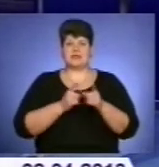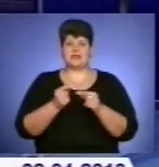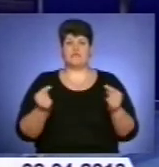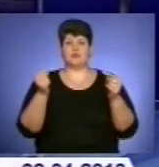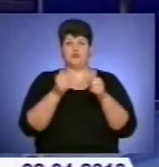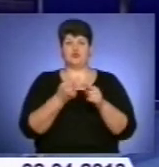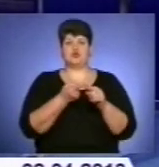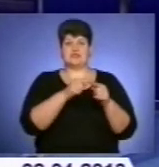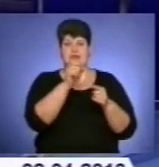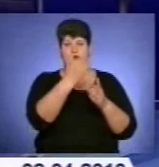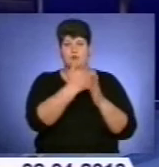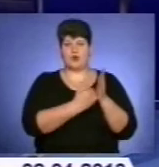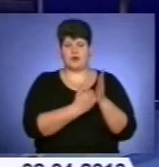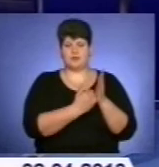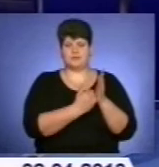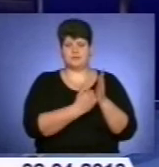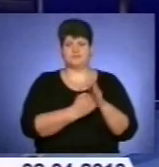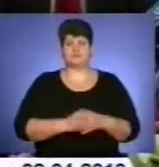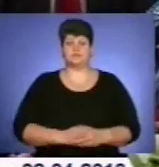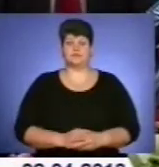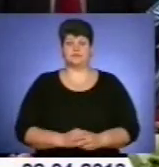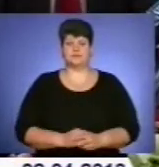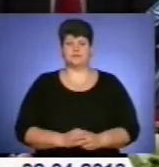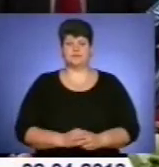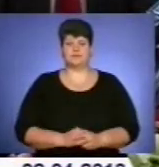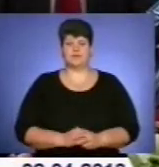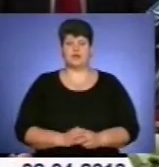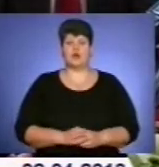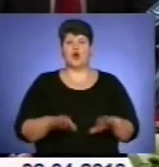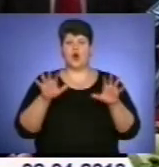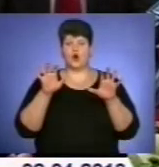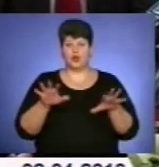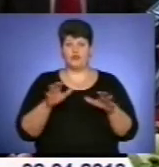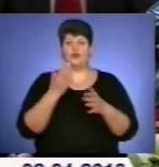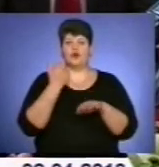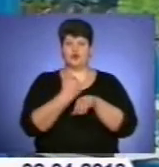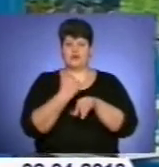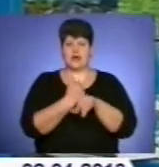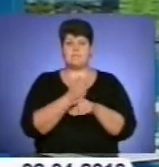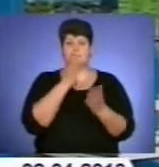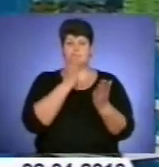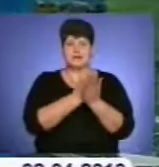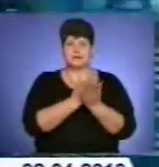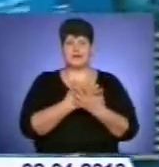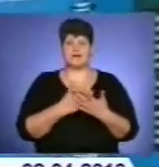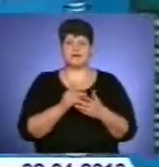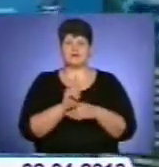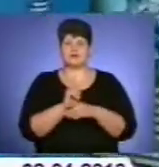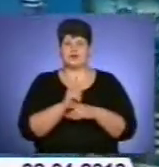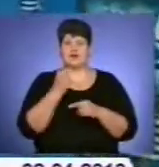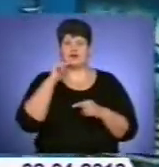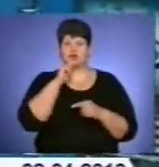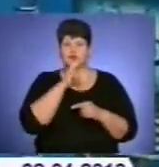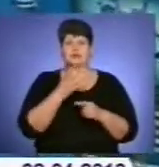цієї програми. Детальніше у сюжеті. Головна мета державної програми активізації економіки – запровадження